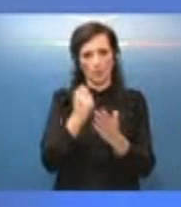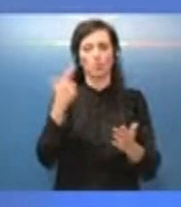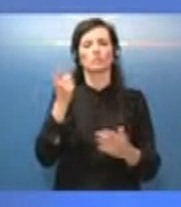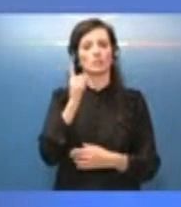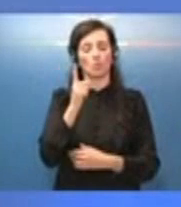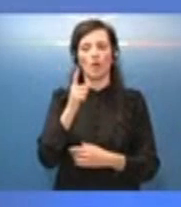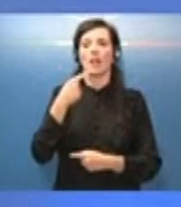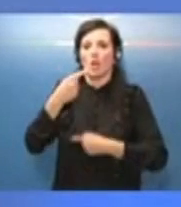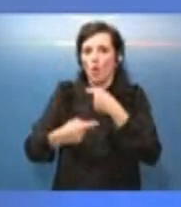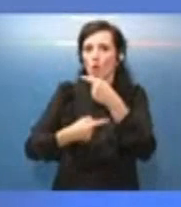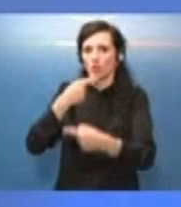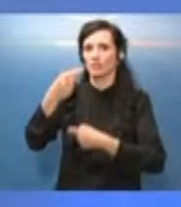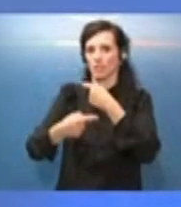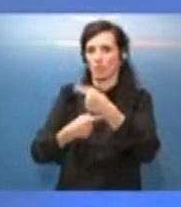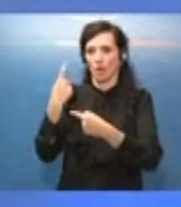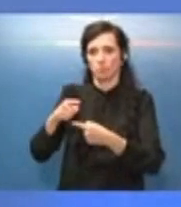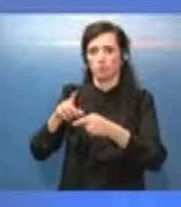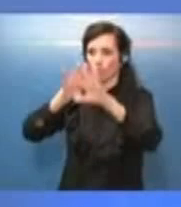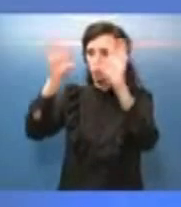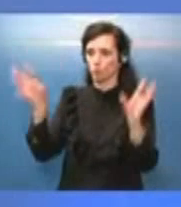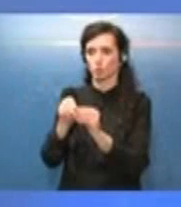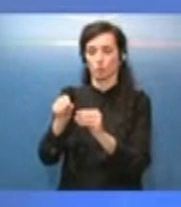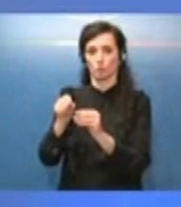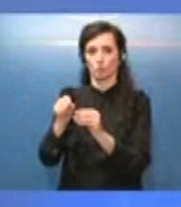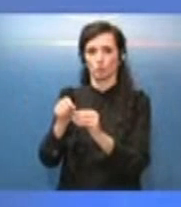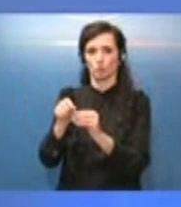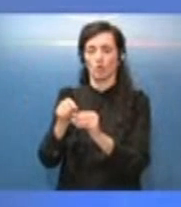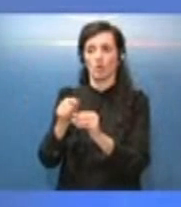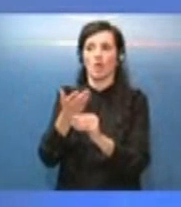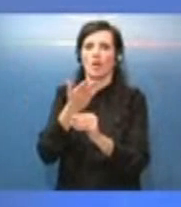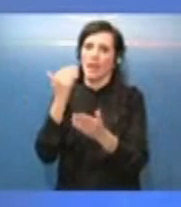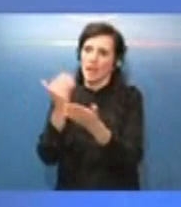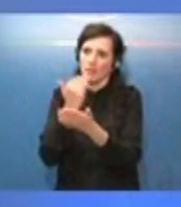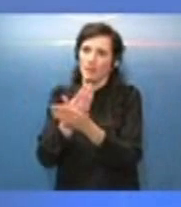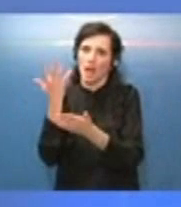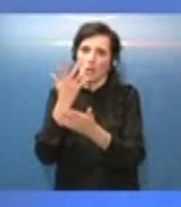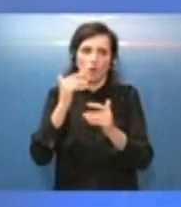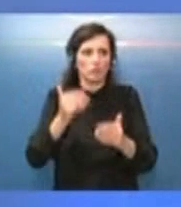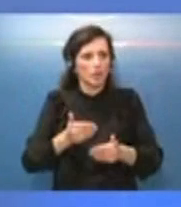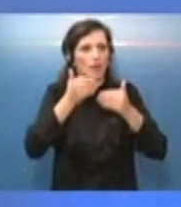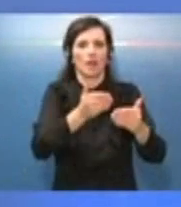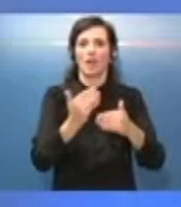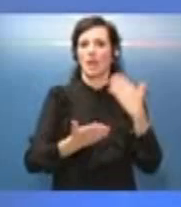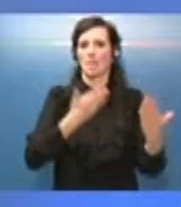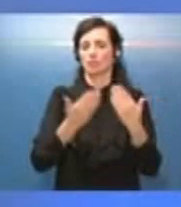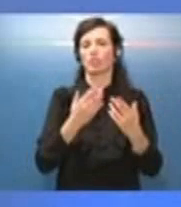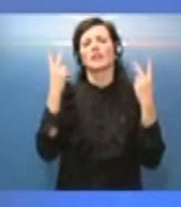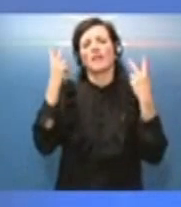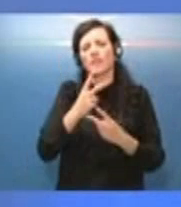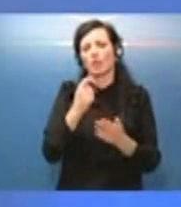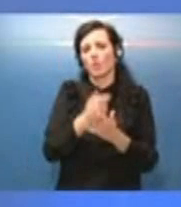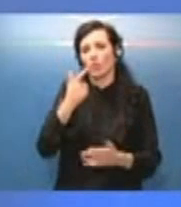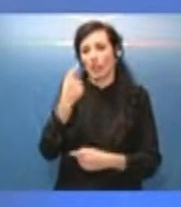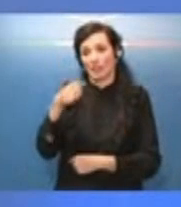necessariamente promulgare un altro stato di emergenza. Perché in fondo quello che conta è la seconda